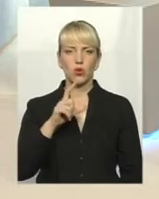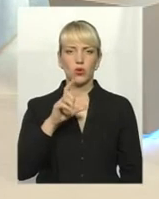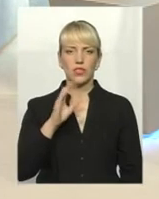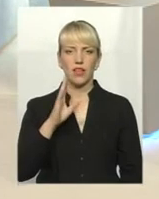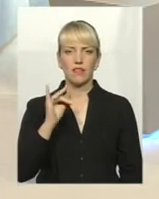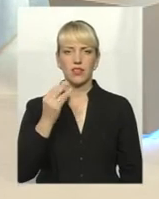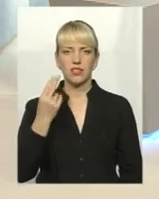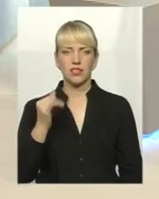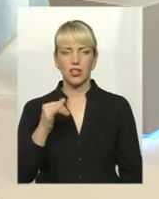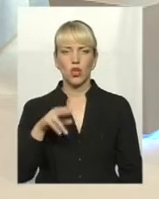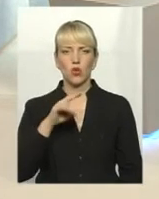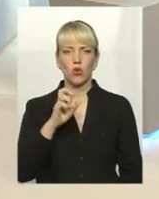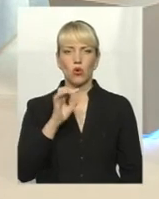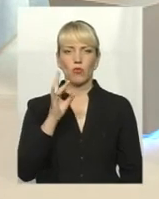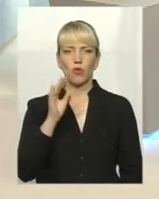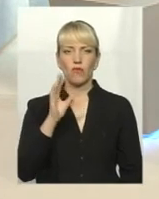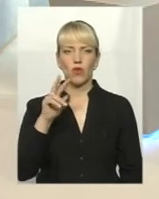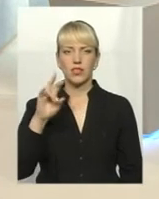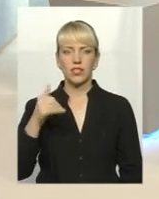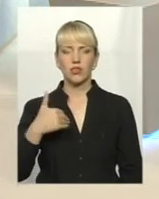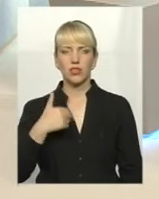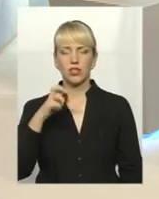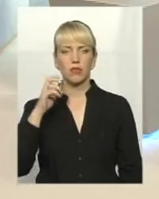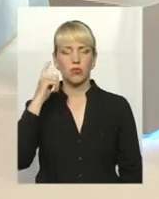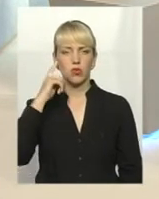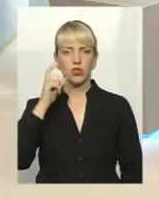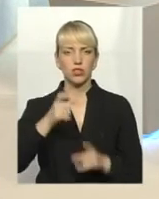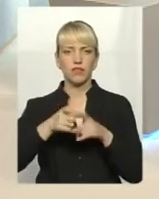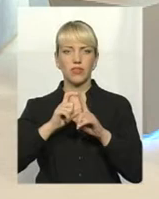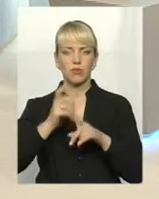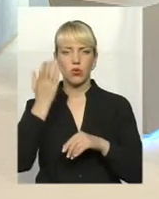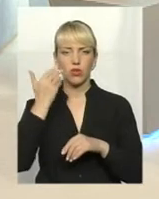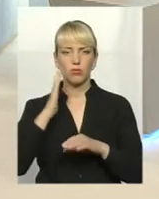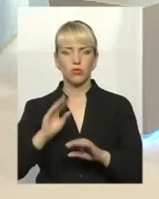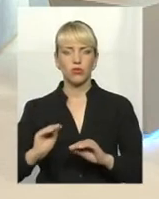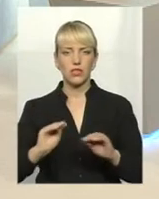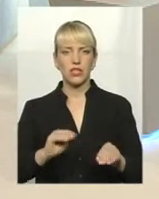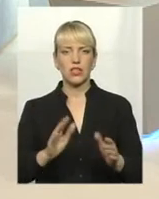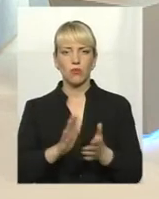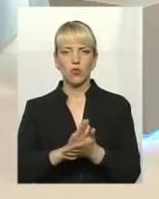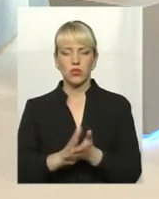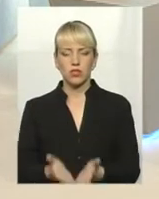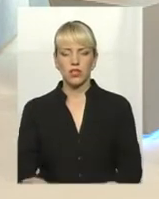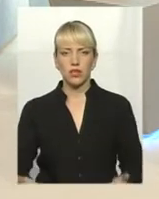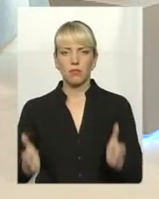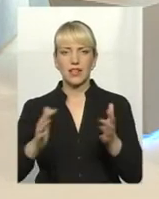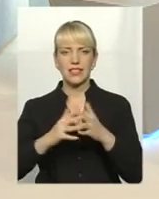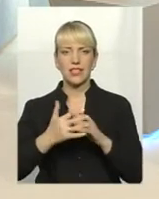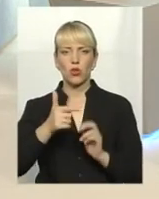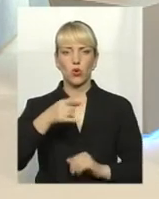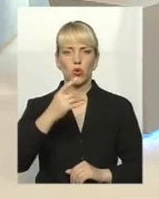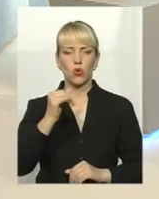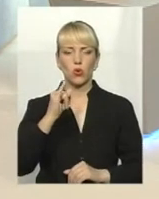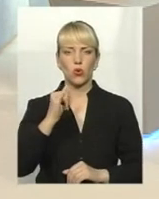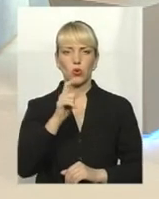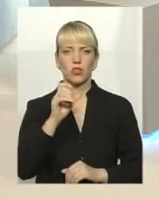Миколаївич. Добрий день. Хочуся почути відповідь, коли будуть встановлені мусорні баки в селі Грузевиця і коли